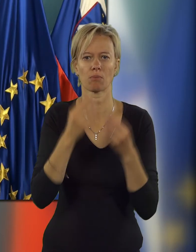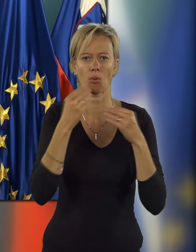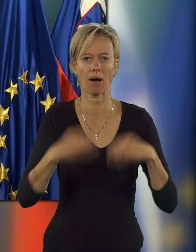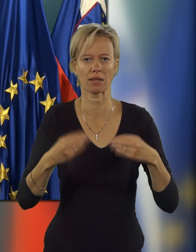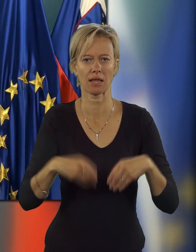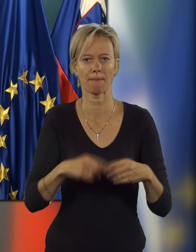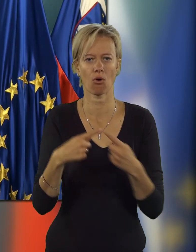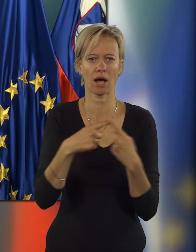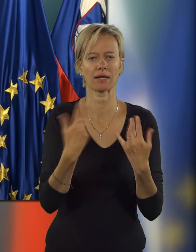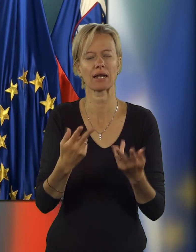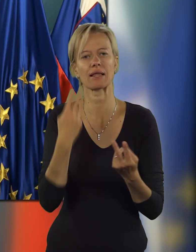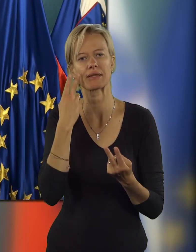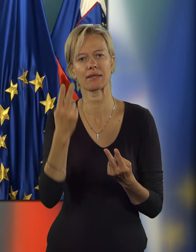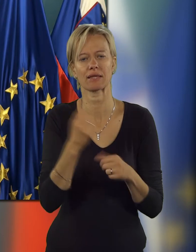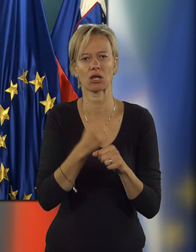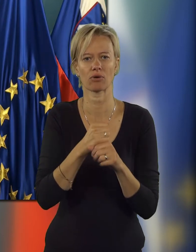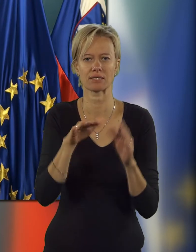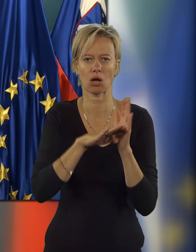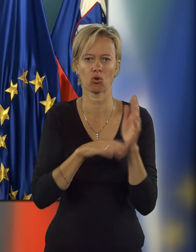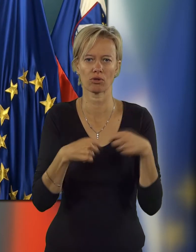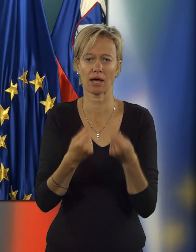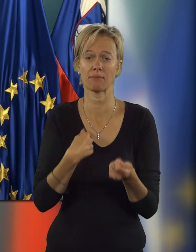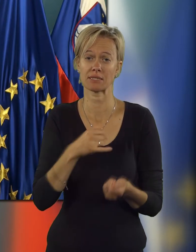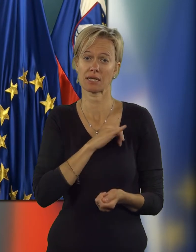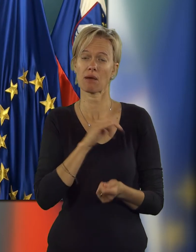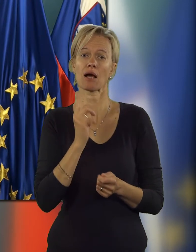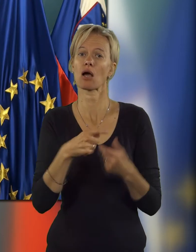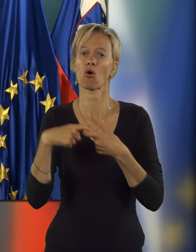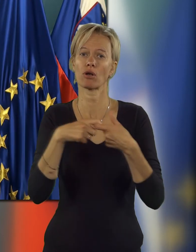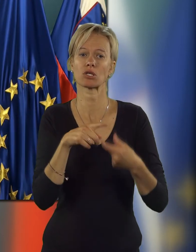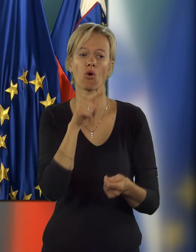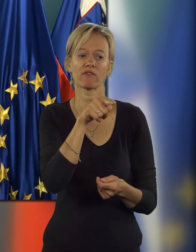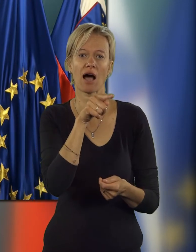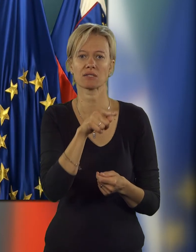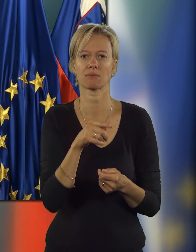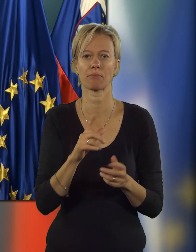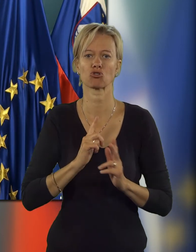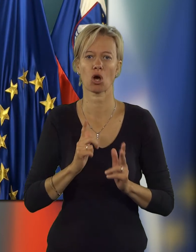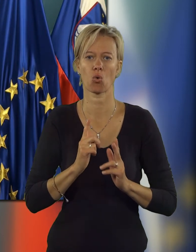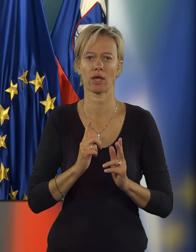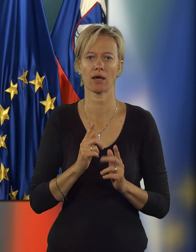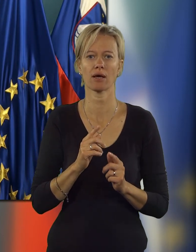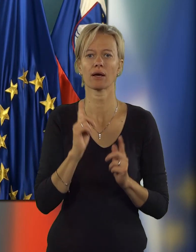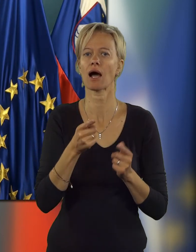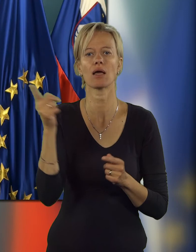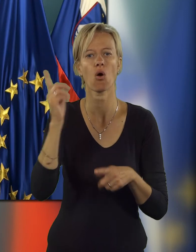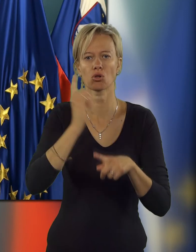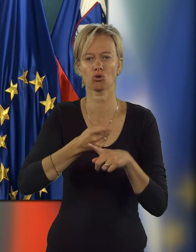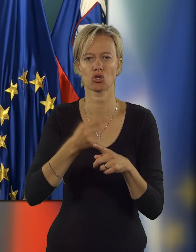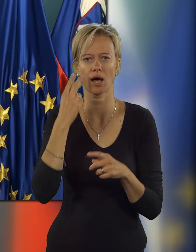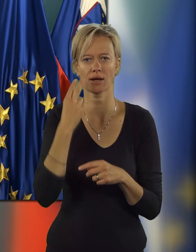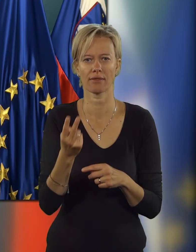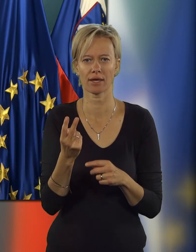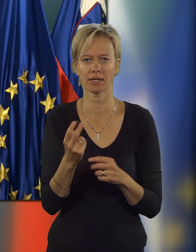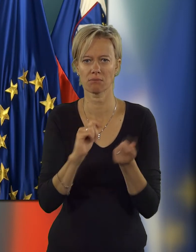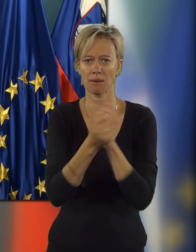v Bronavo tudi propadla pogajanja glede delovne zakonodaje. Zdaj me zanima, kaj koalicija od vas pričakuje in kaj